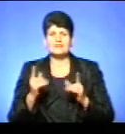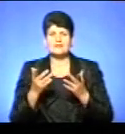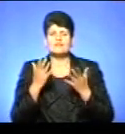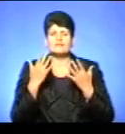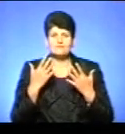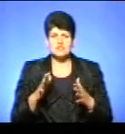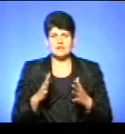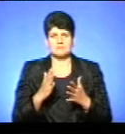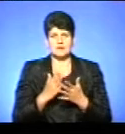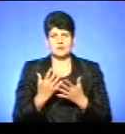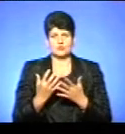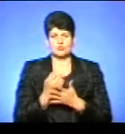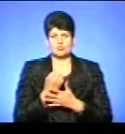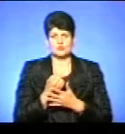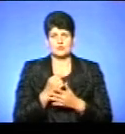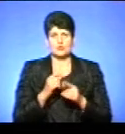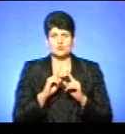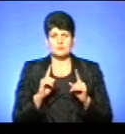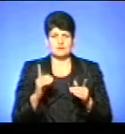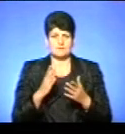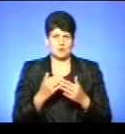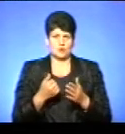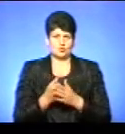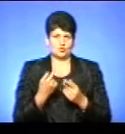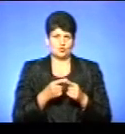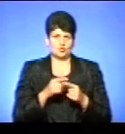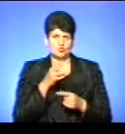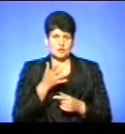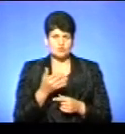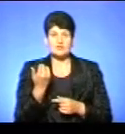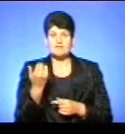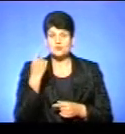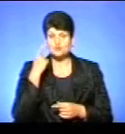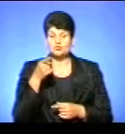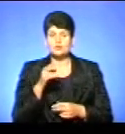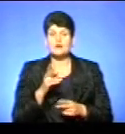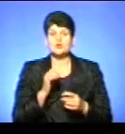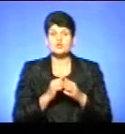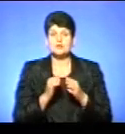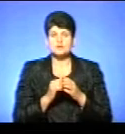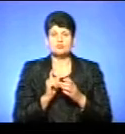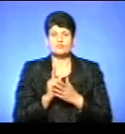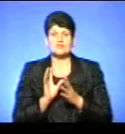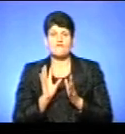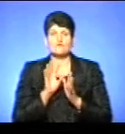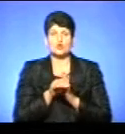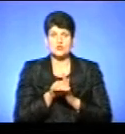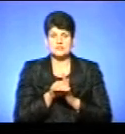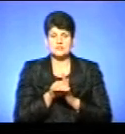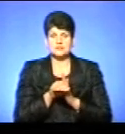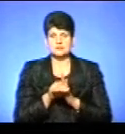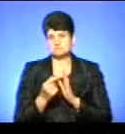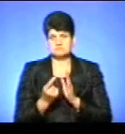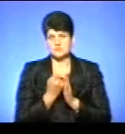має до цього часу. От на вашу думку, як часто повинна вноситися якась